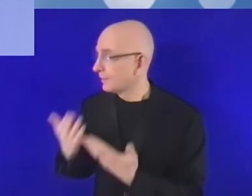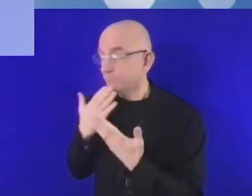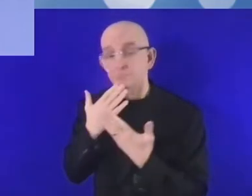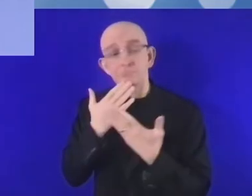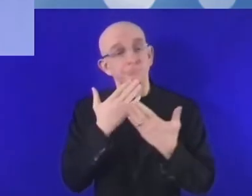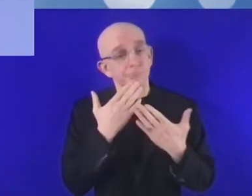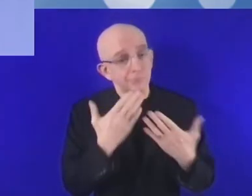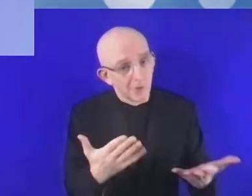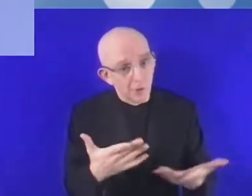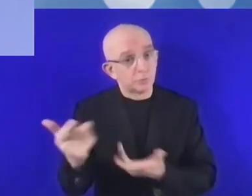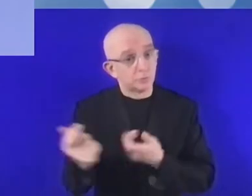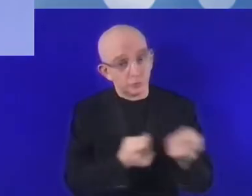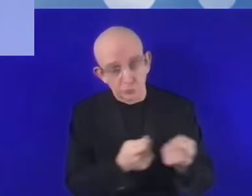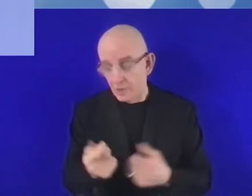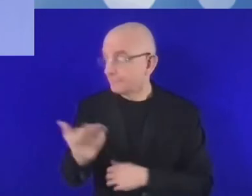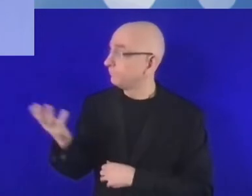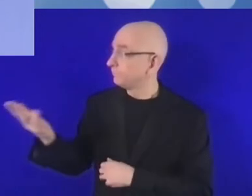Dziękuję za cierpliwość.